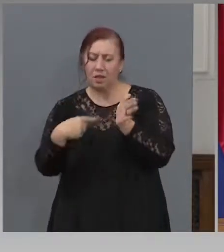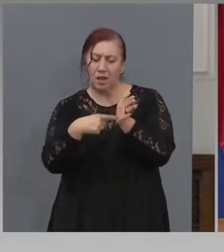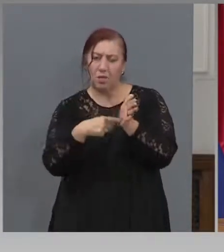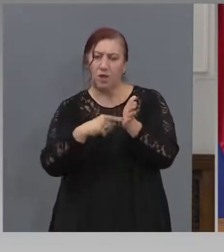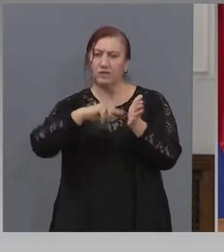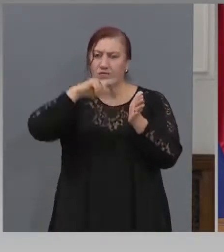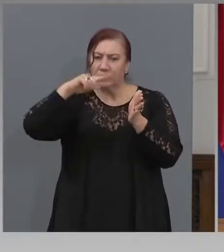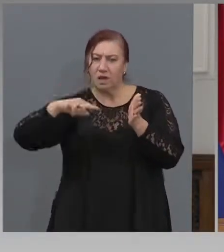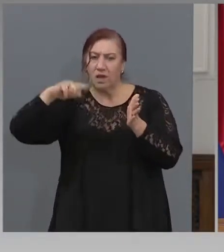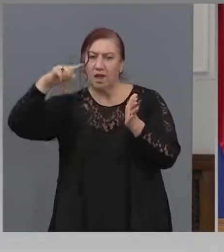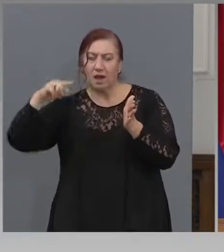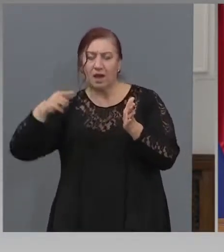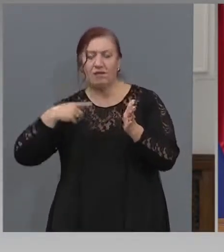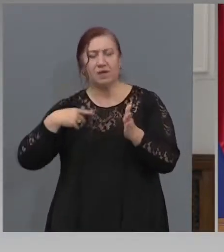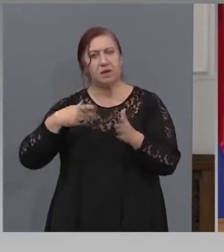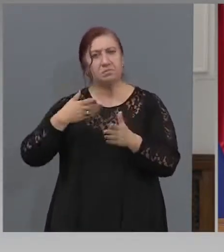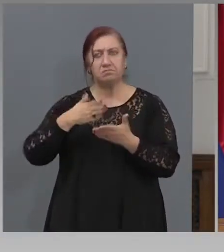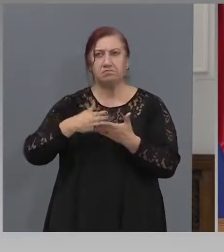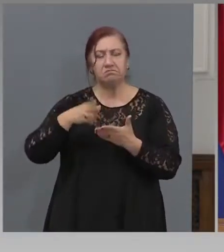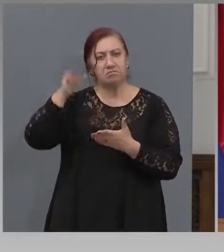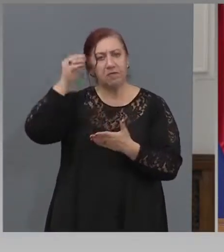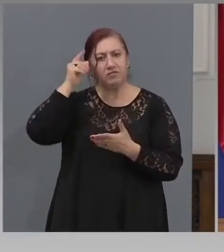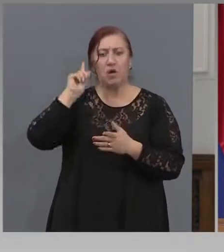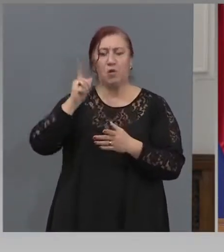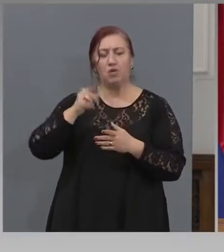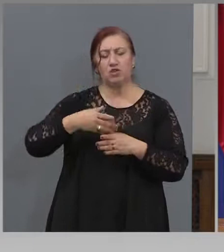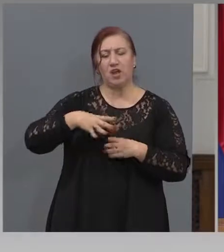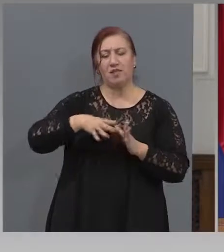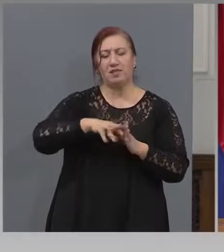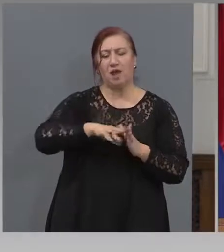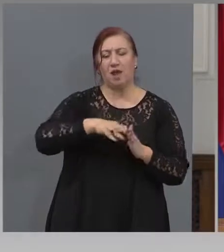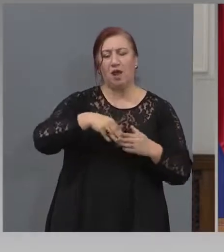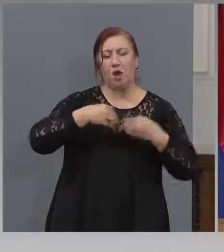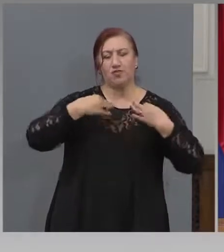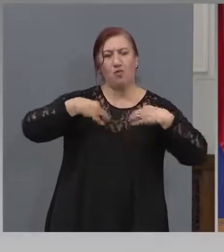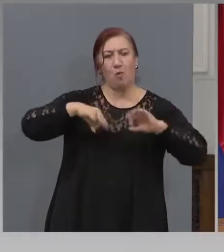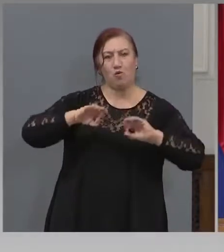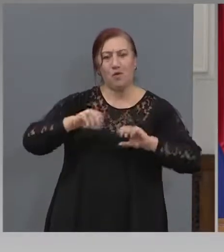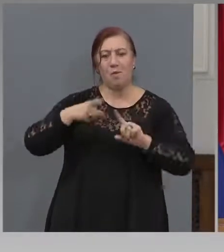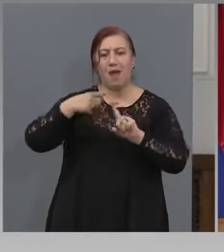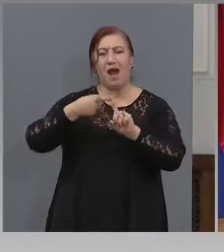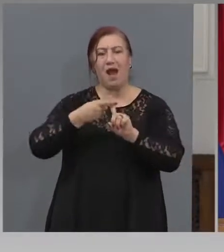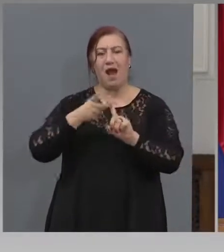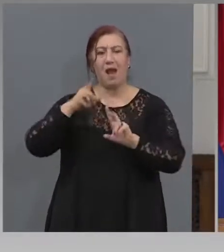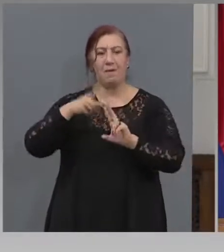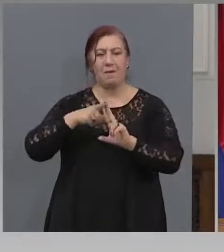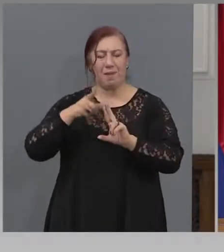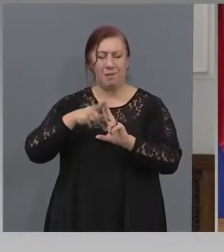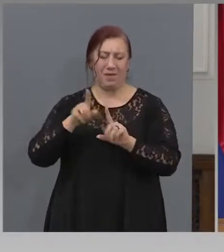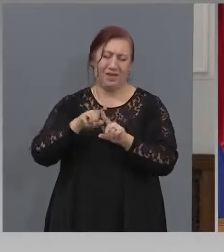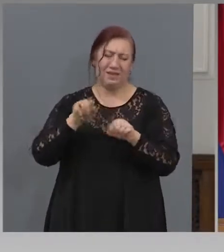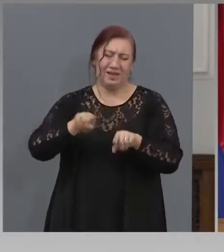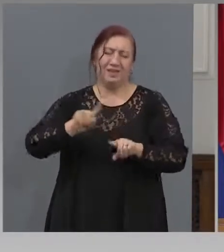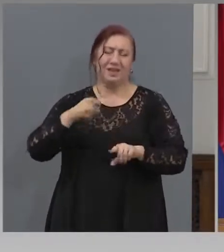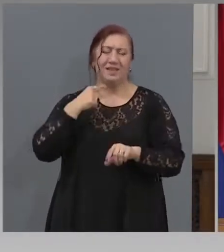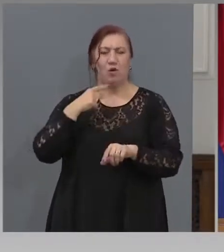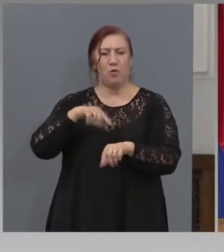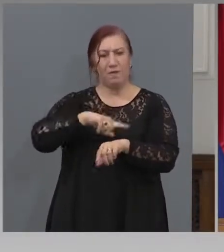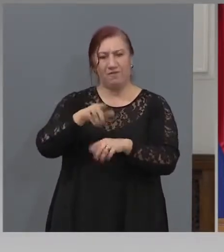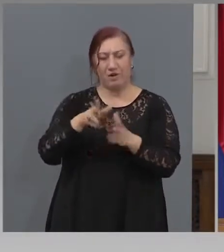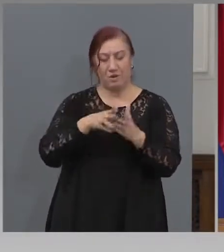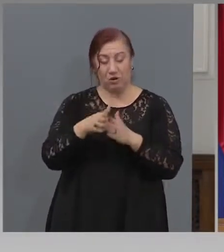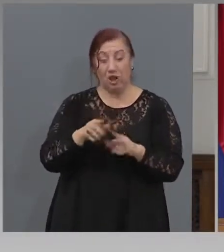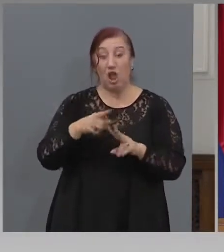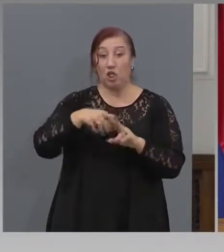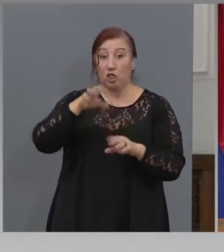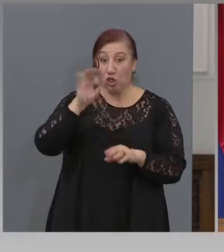извода, че можем да освободим КП-петата. Капто и всички останали, сега да не губим времето на хората. За детските градини